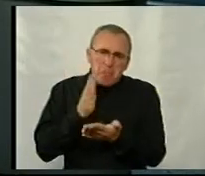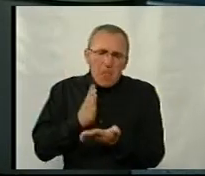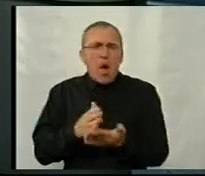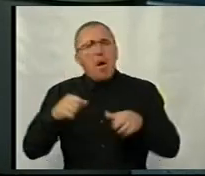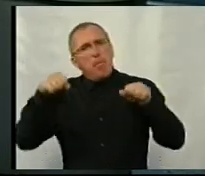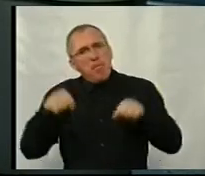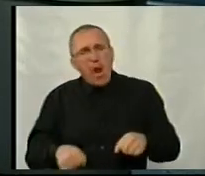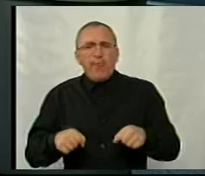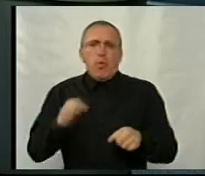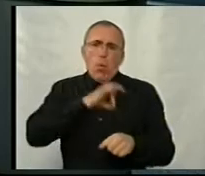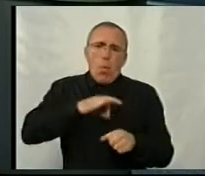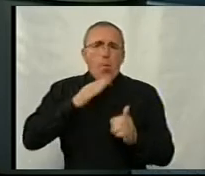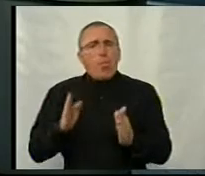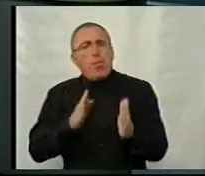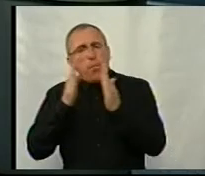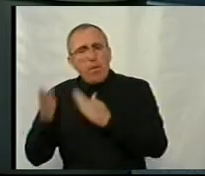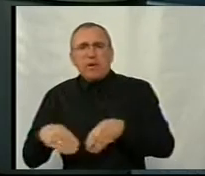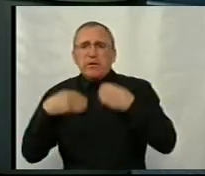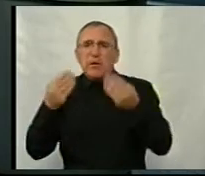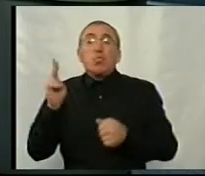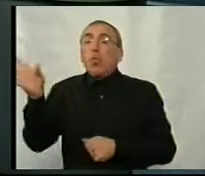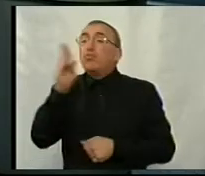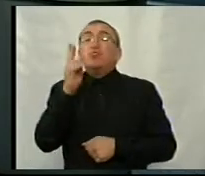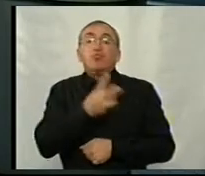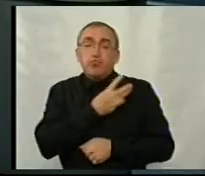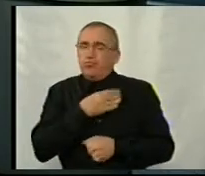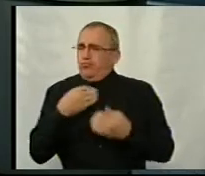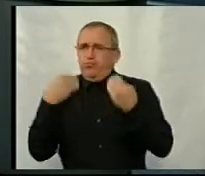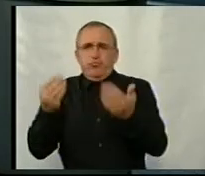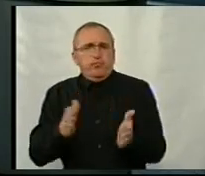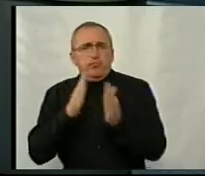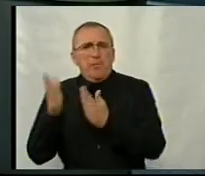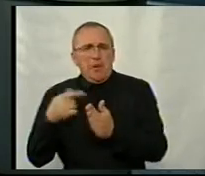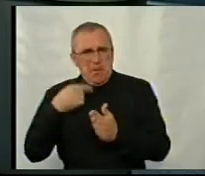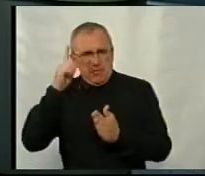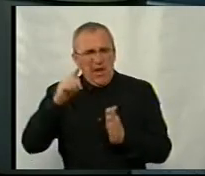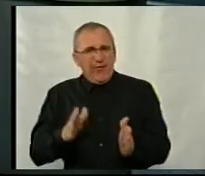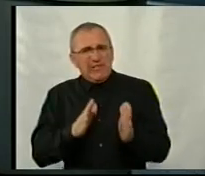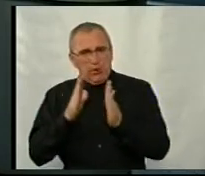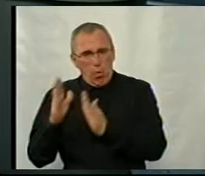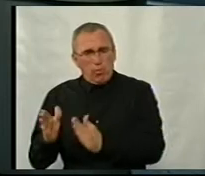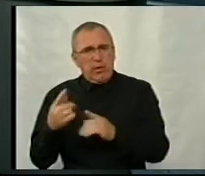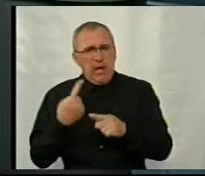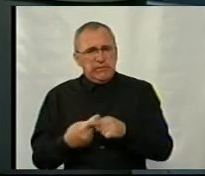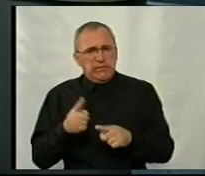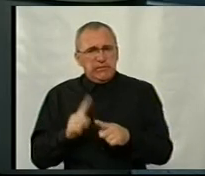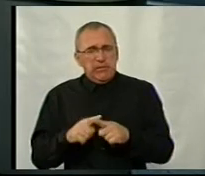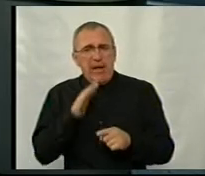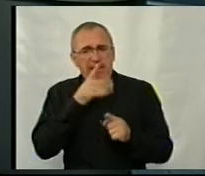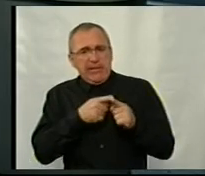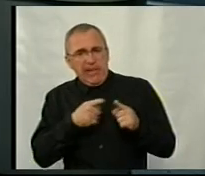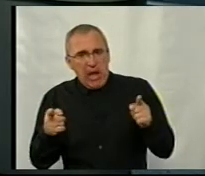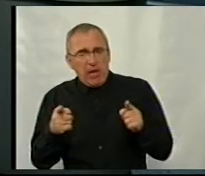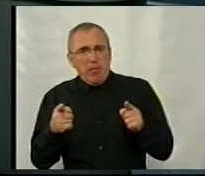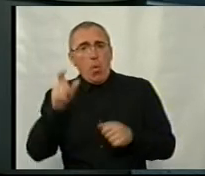скористатись відсрочкою, надається фактично всім, хто заважає. Відсрочка, наскільки я тепер зрозумів, це термін, на